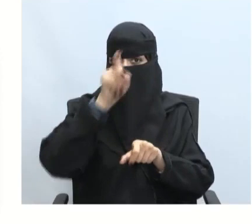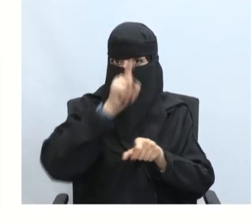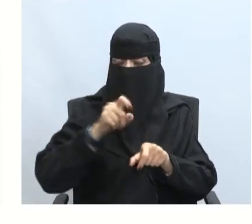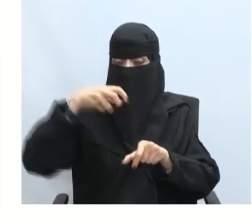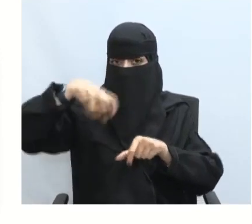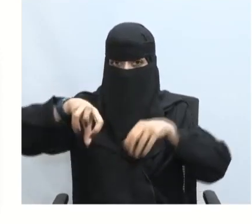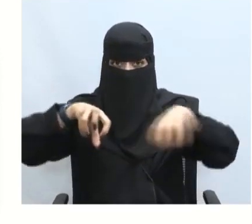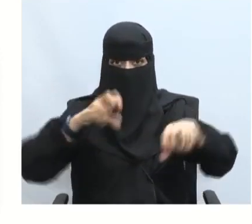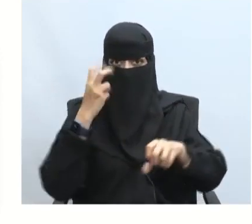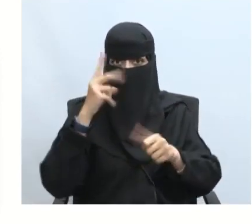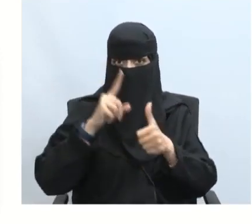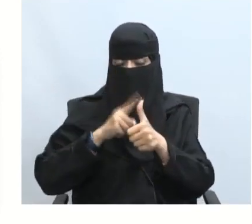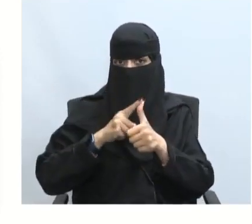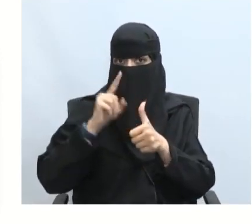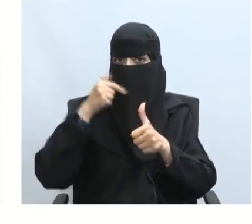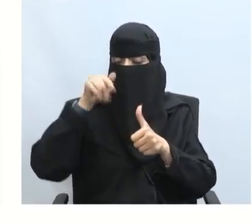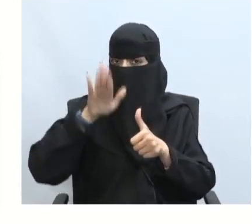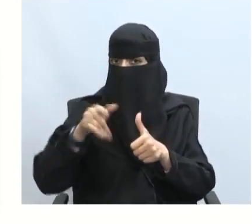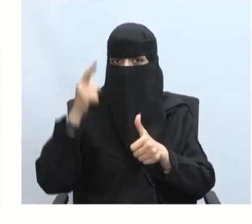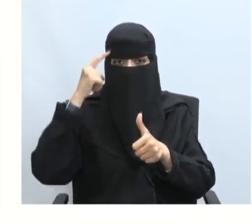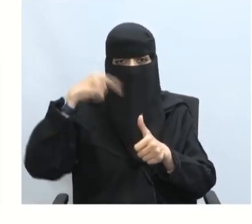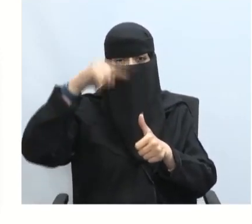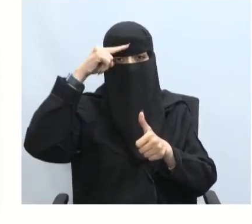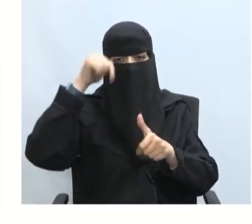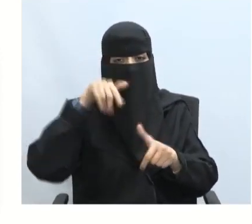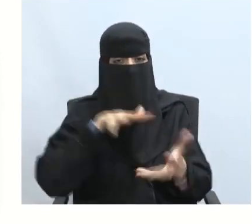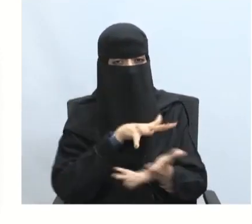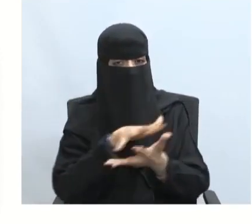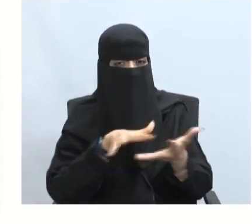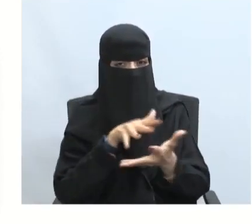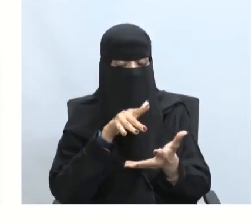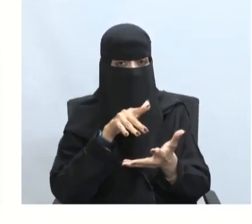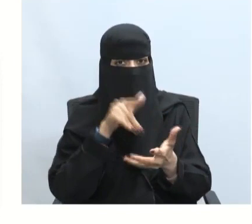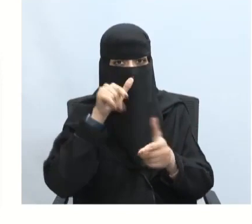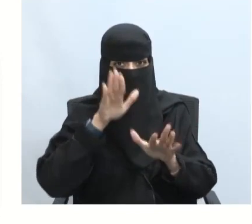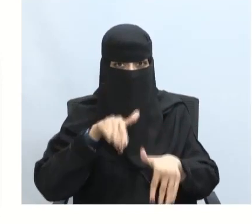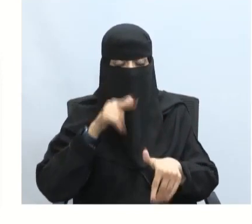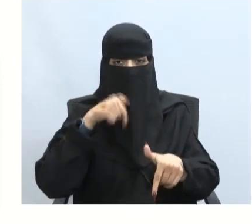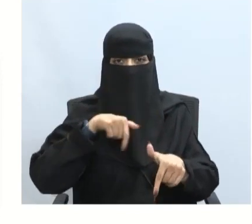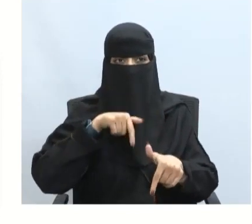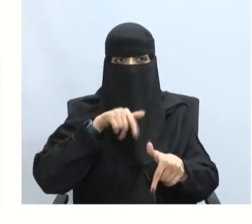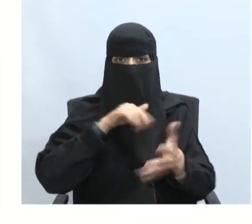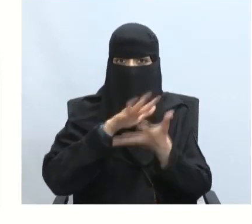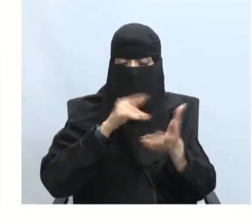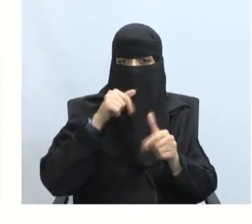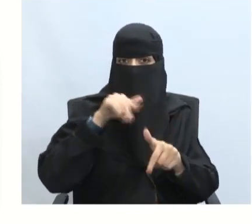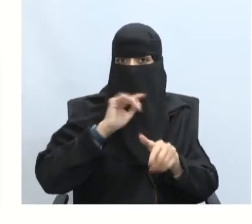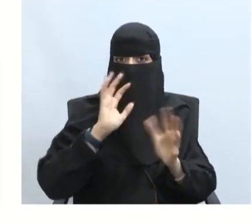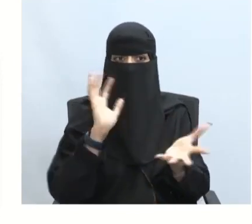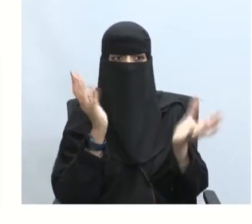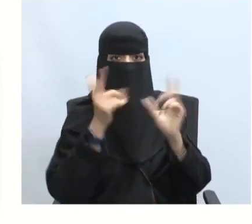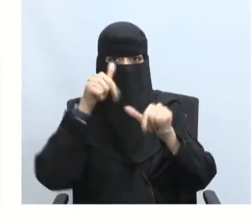إلى الشقين أولاً أذكر أزمة تعرضت لها بلادي عالمياً أيضاً